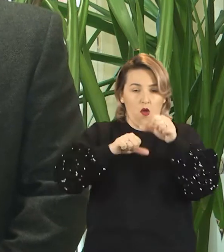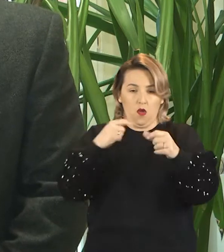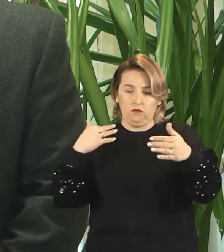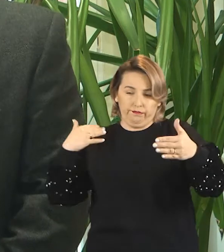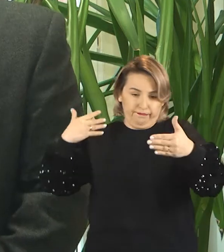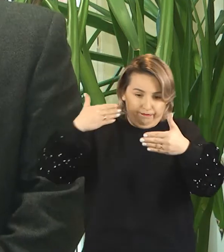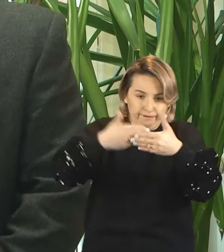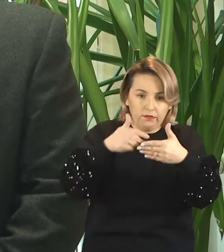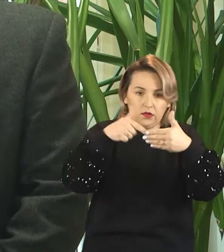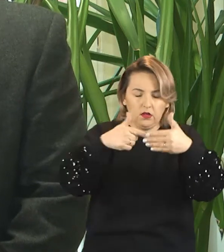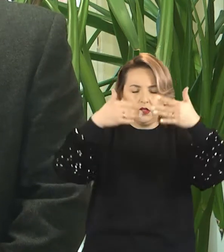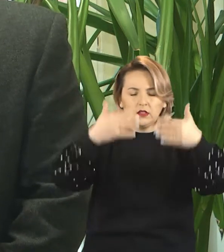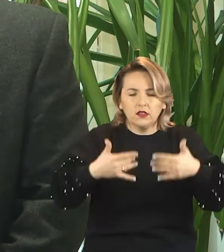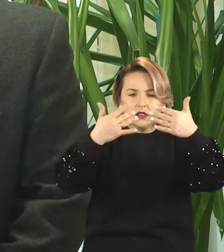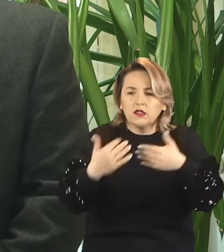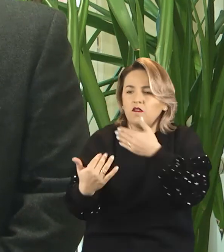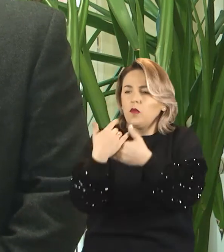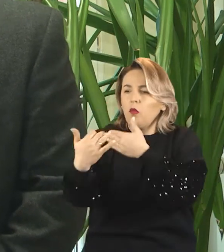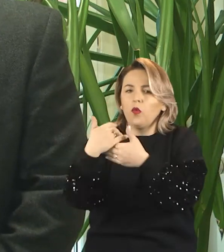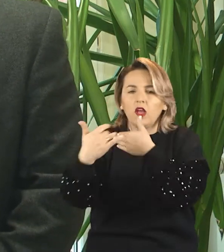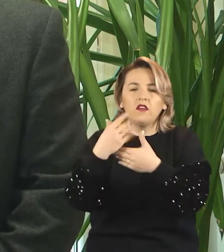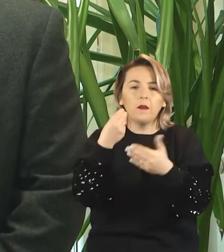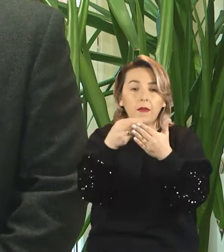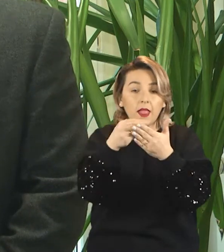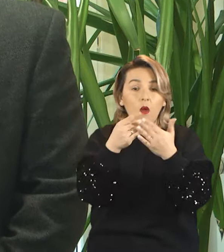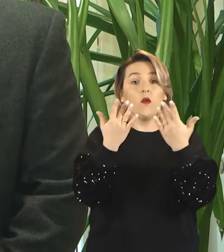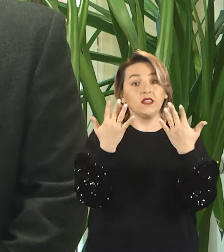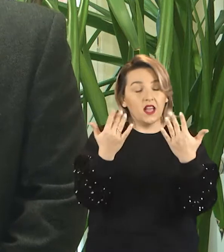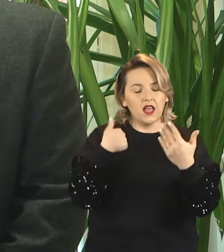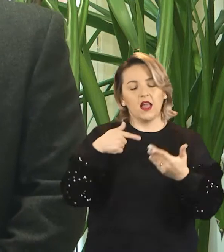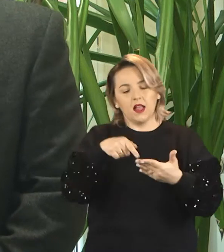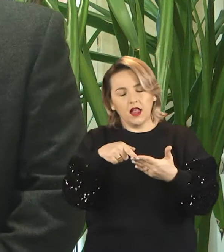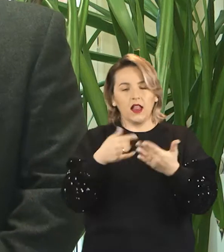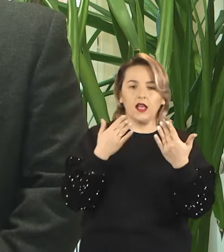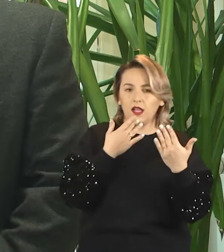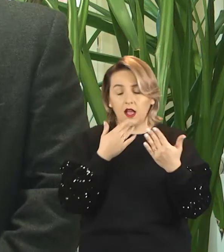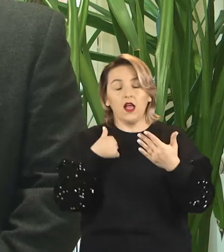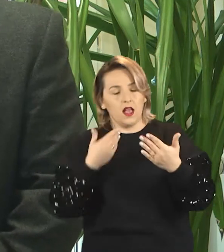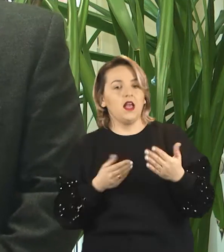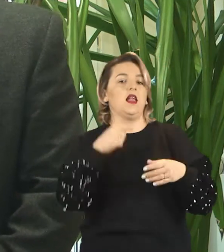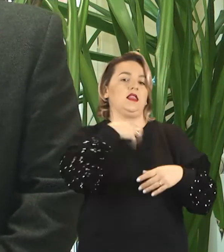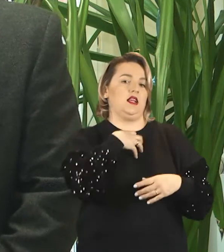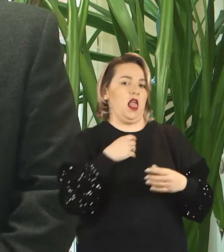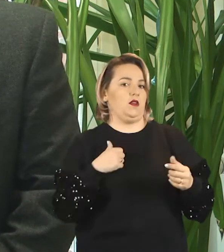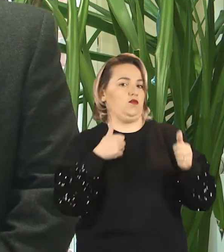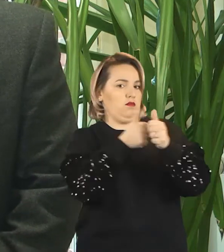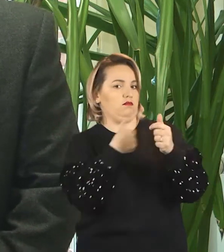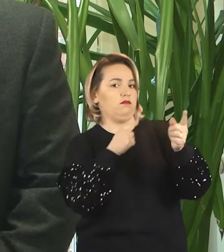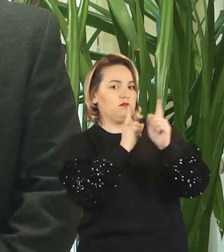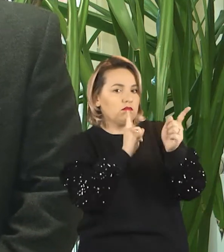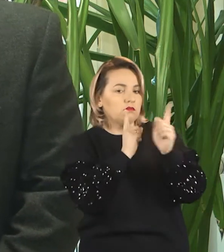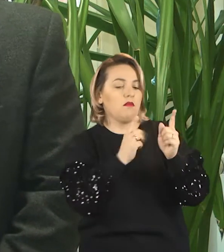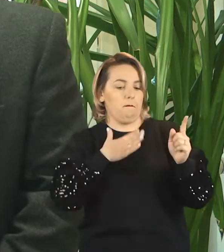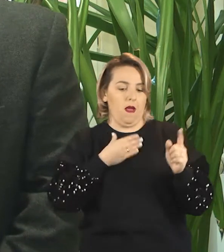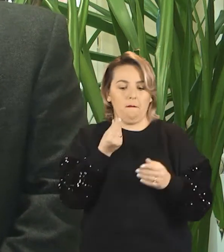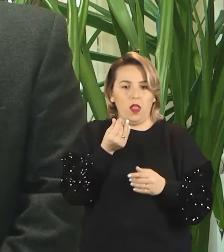wpływów wszystkich składamy taką deklarację do pana dyrektora szpitala,